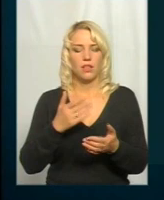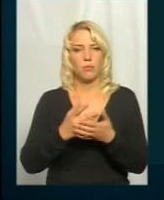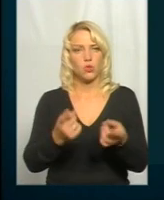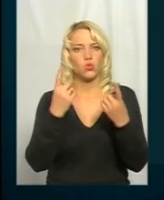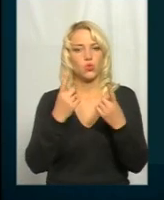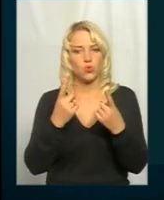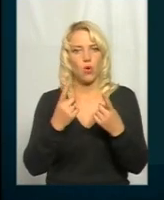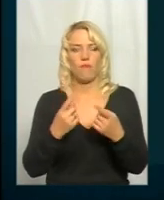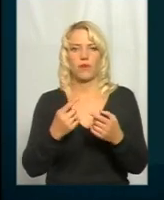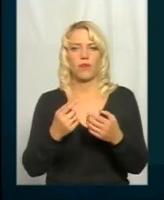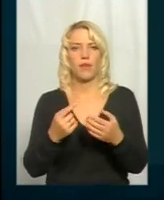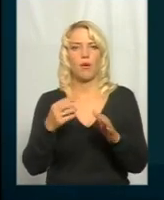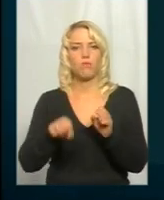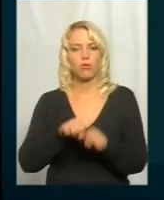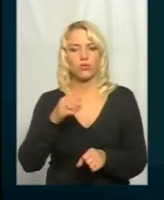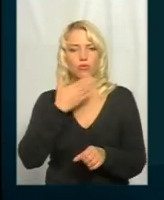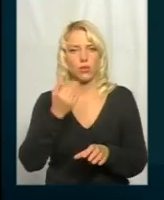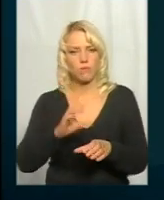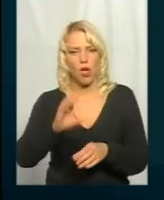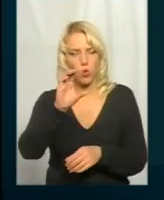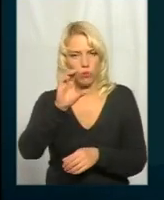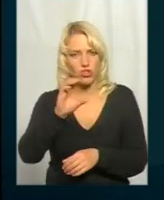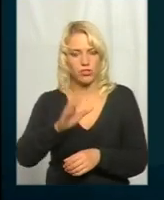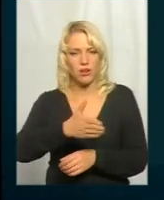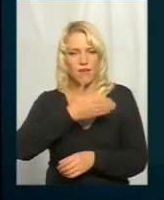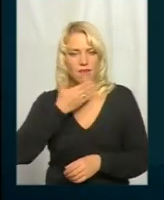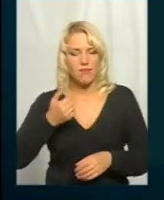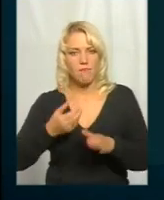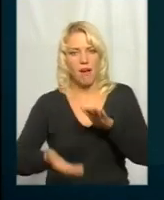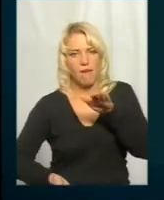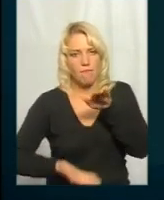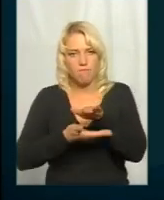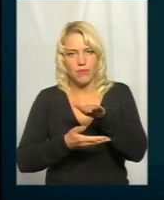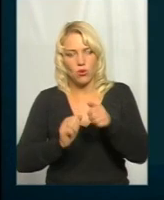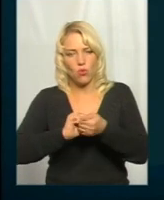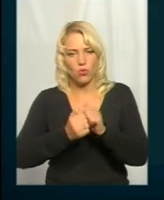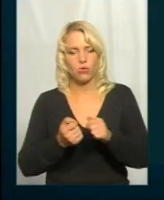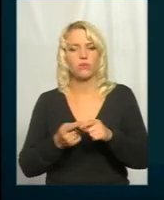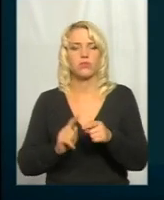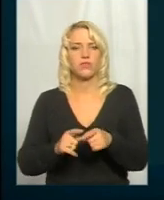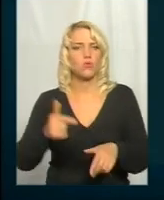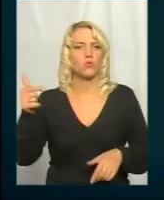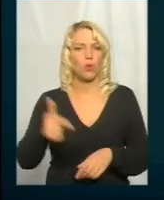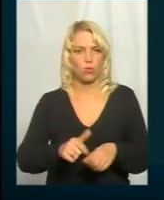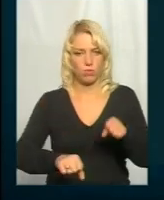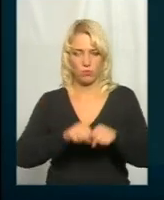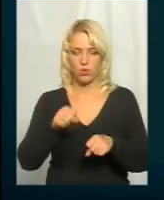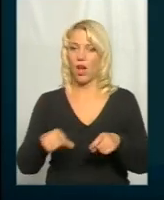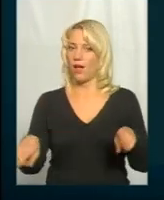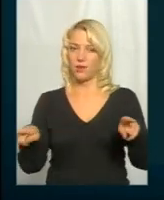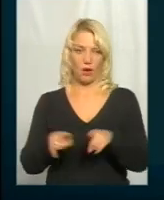немає підґрунтовки, немає відповідної квадратури до проєкту. Це є дуже суттєві порушення. То ні, такого